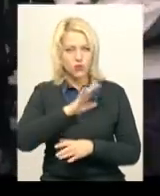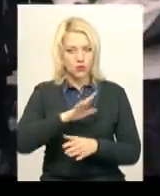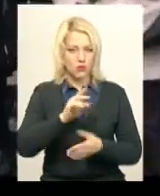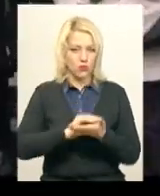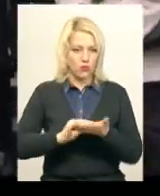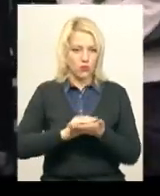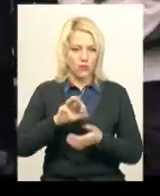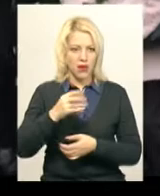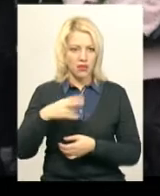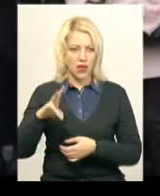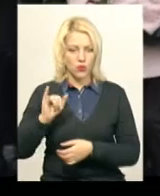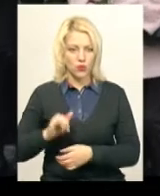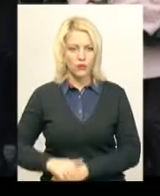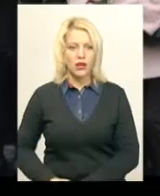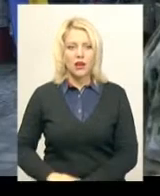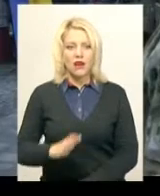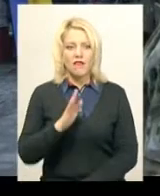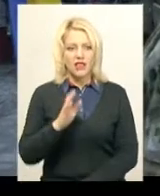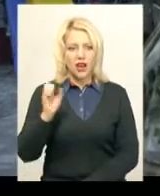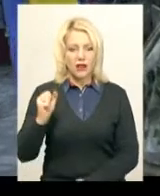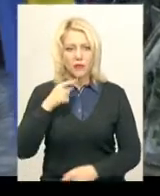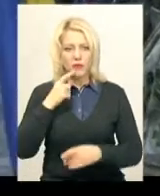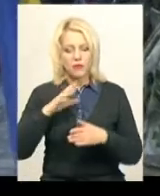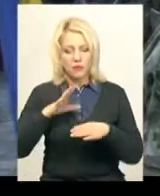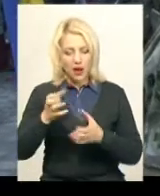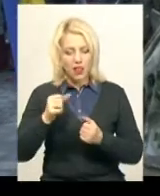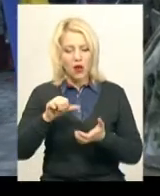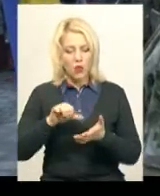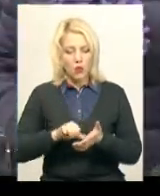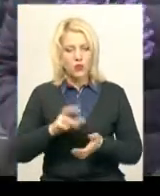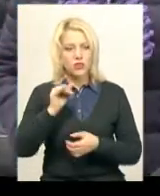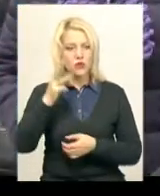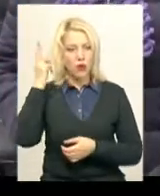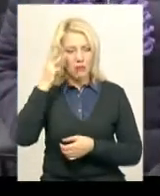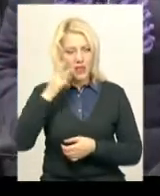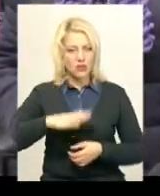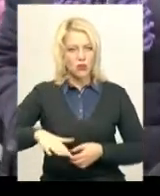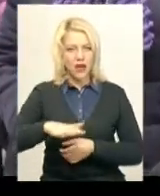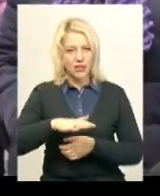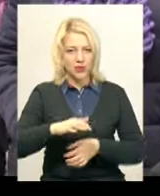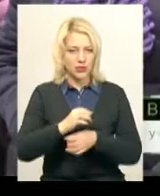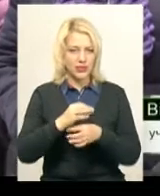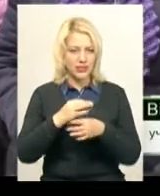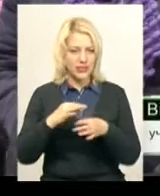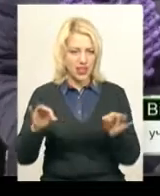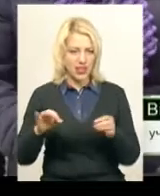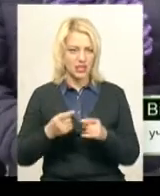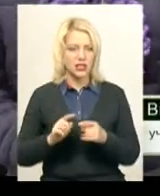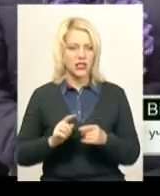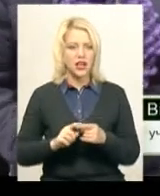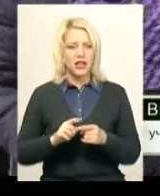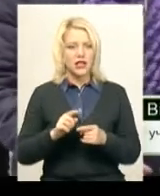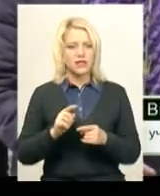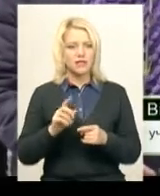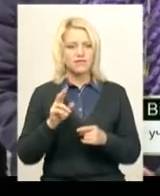обласної бібліотеки для юнацтва брала участь в подіях на Хмельницькому Майдані Незалежності. Сьогоднішній день – це, по-перше, наші спогади.